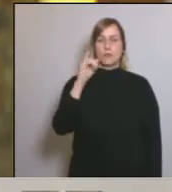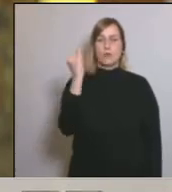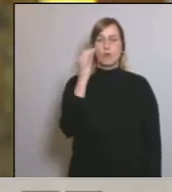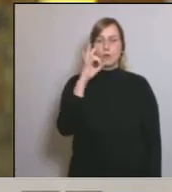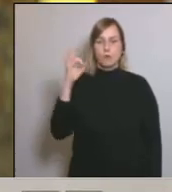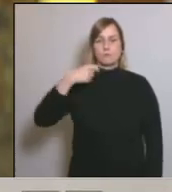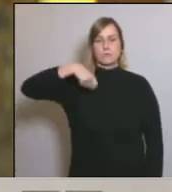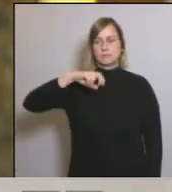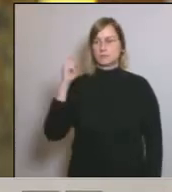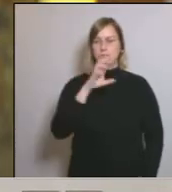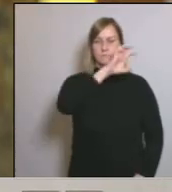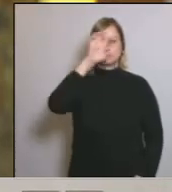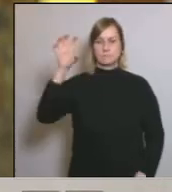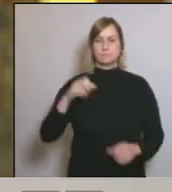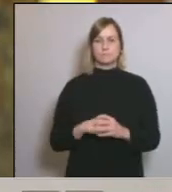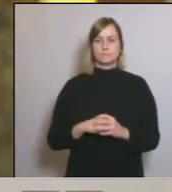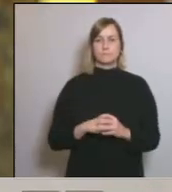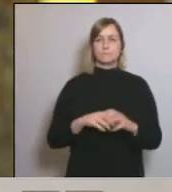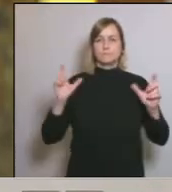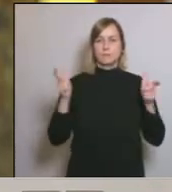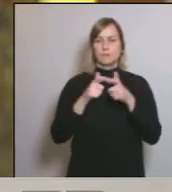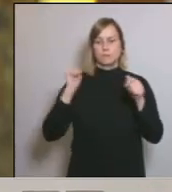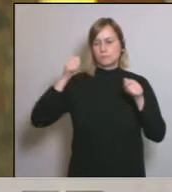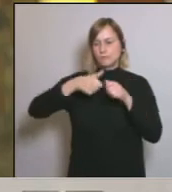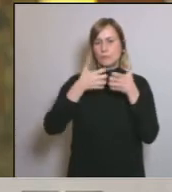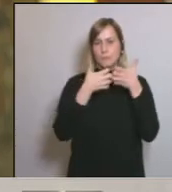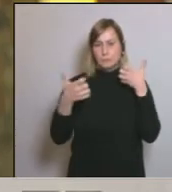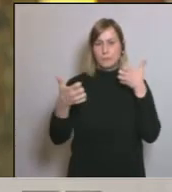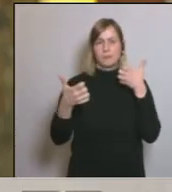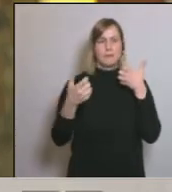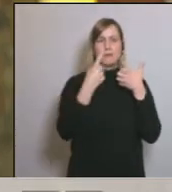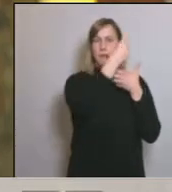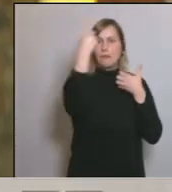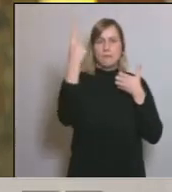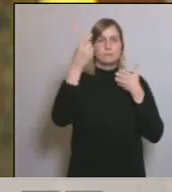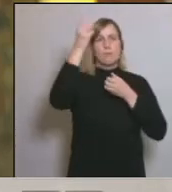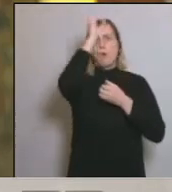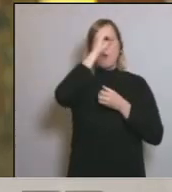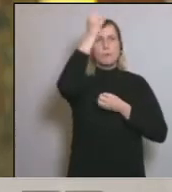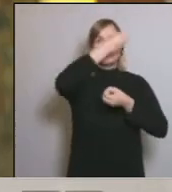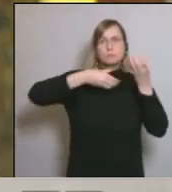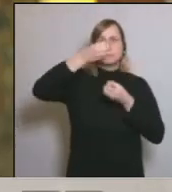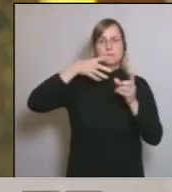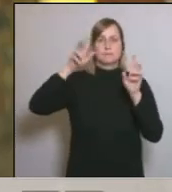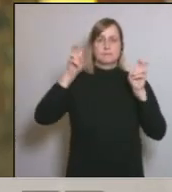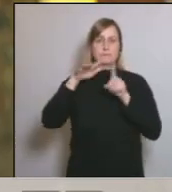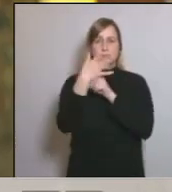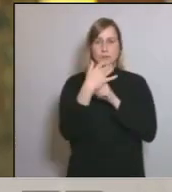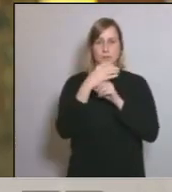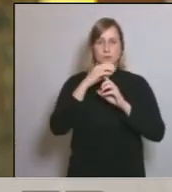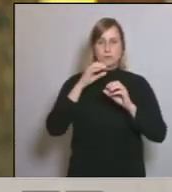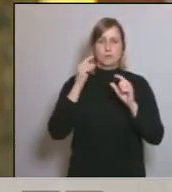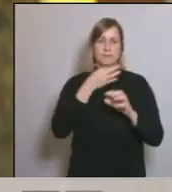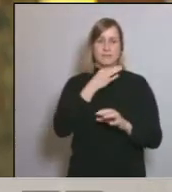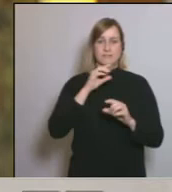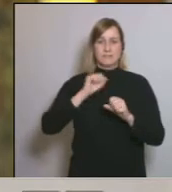comunitats autònomes. Ha estat una reunió llarga, en la qual cadascú ha exposat la seva opinió sobre la situació de la crisi del coronavirus. El